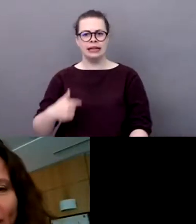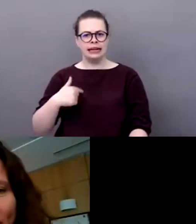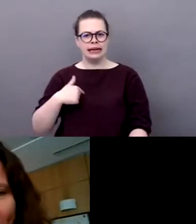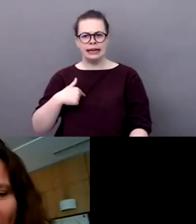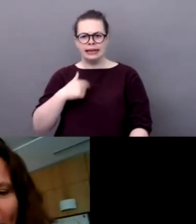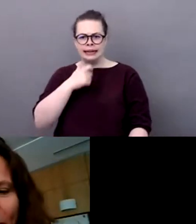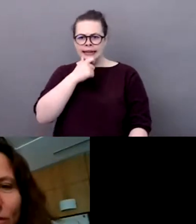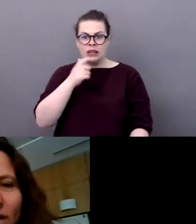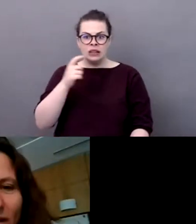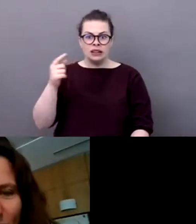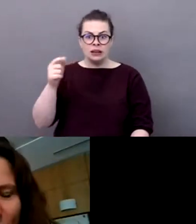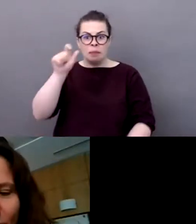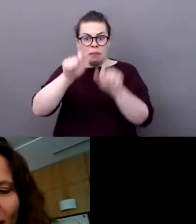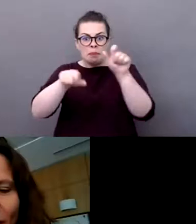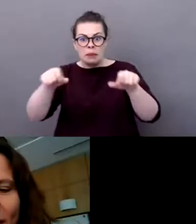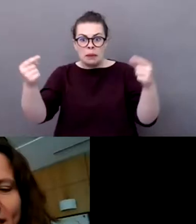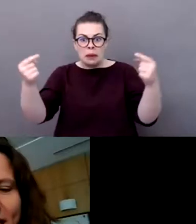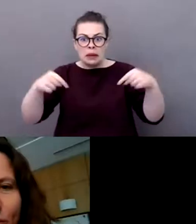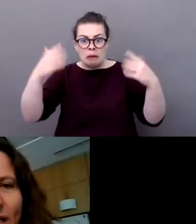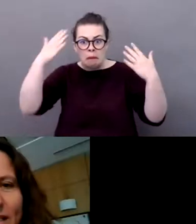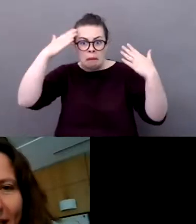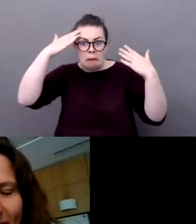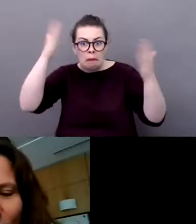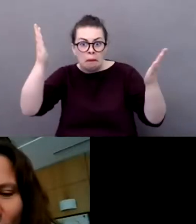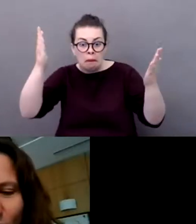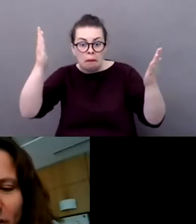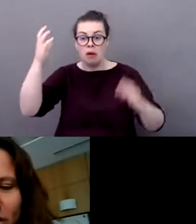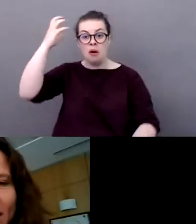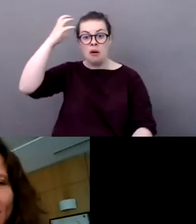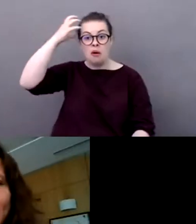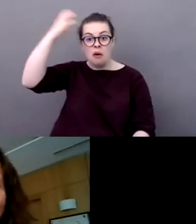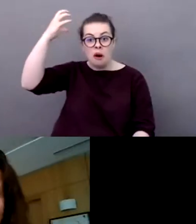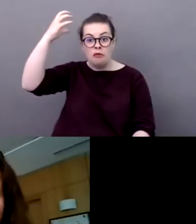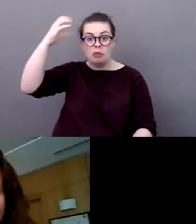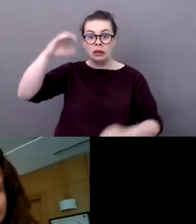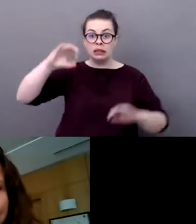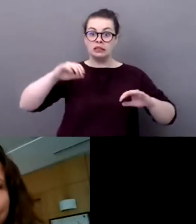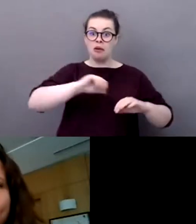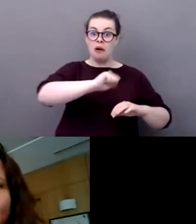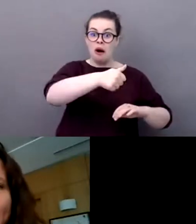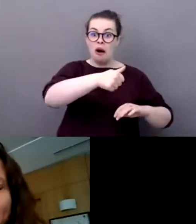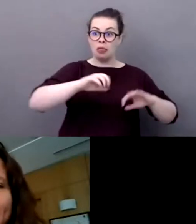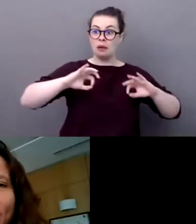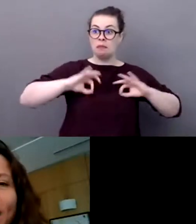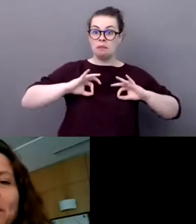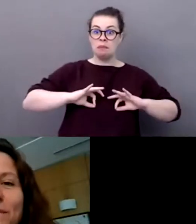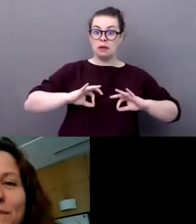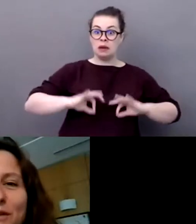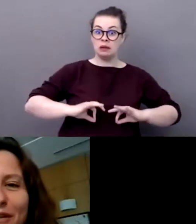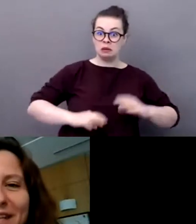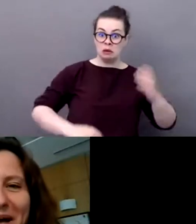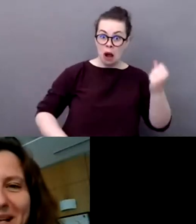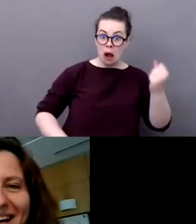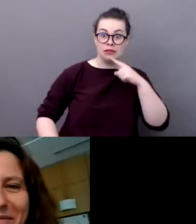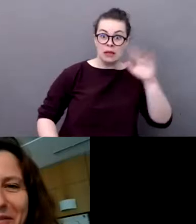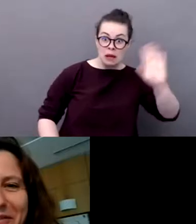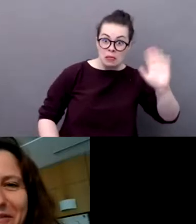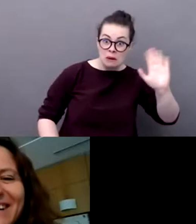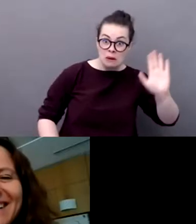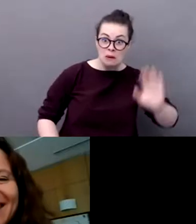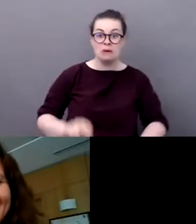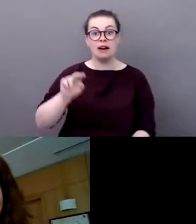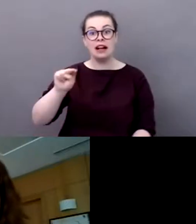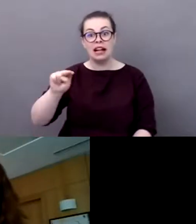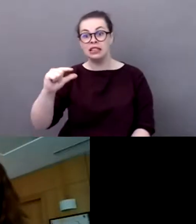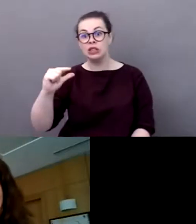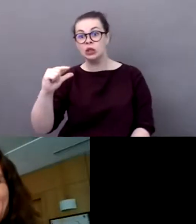députés déjà parmi nous, je voulais les saluer, les directeurs d'ONG et des organisations sportives qui sont là. Monsieur Tarabella, bonjour.